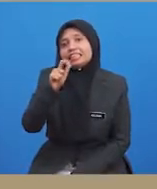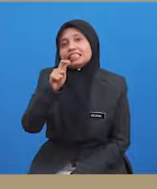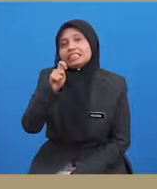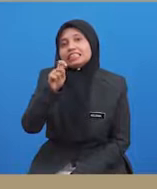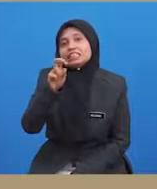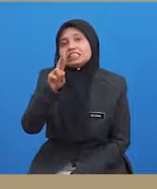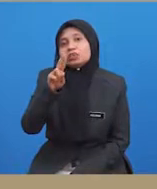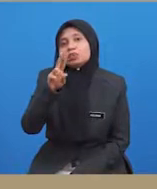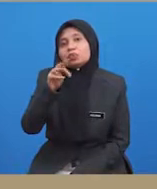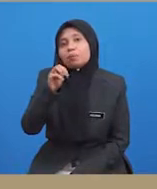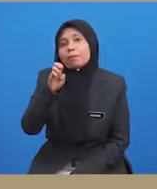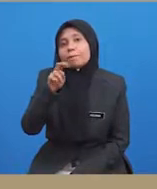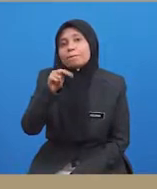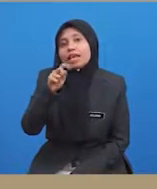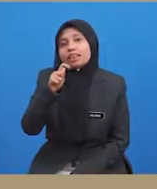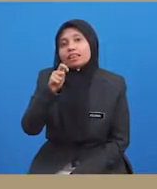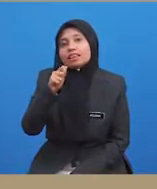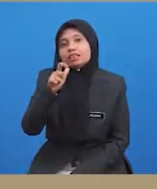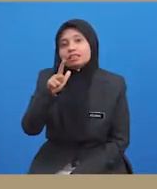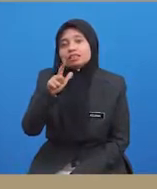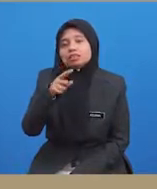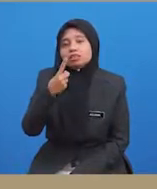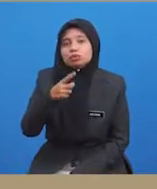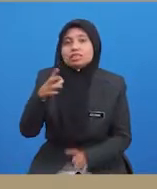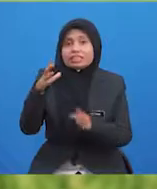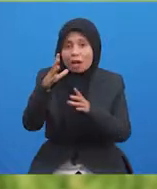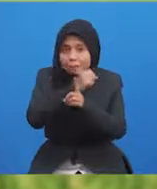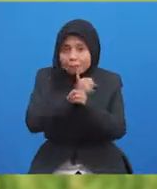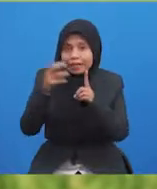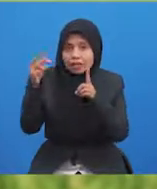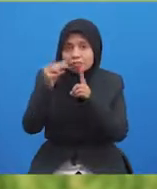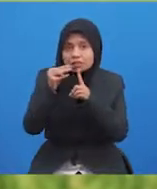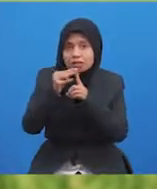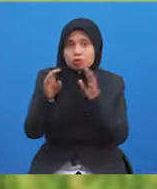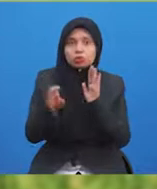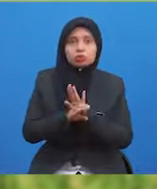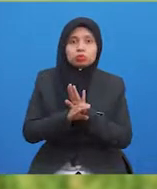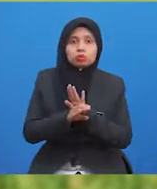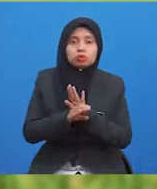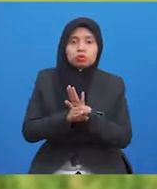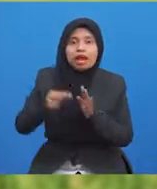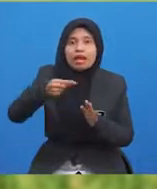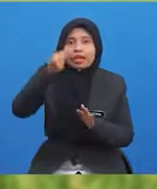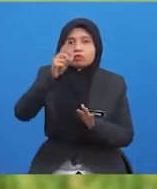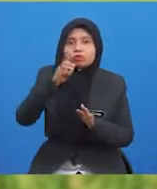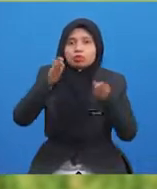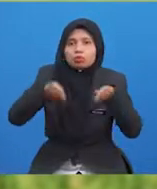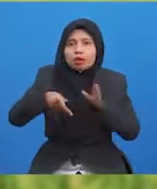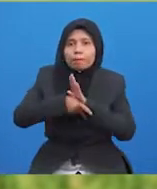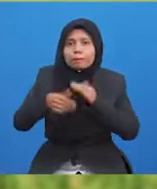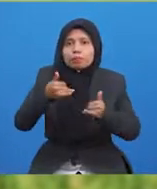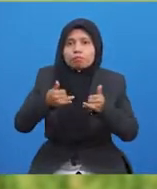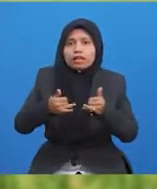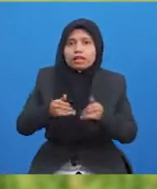perlu dilakukan untuk mencapai matlamatnya. Sebagai contoh, tindakan agresif seorang pemain